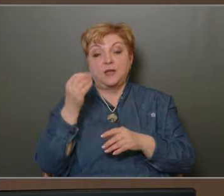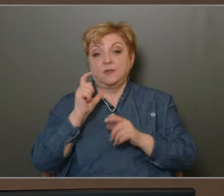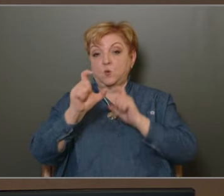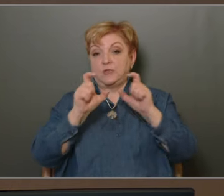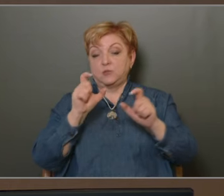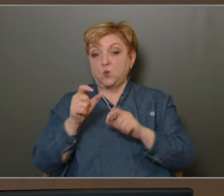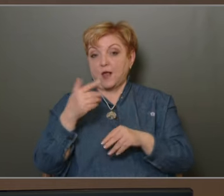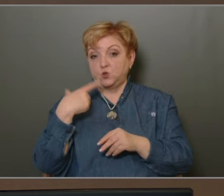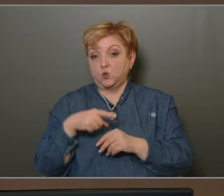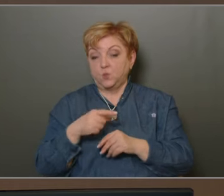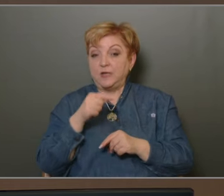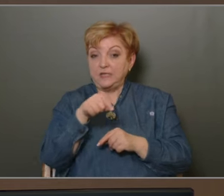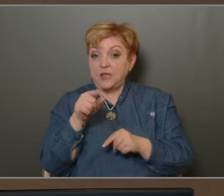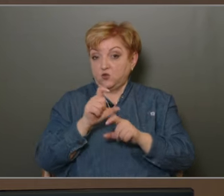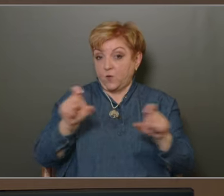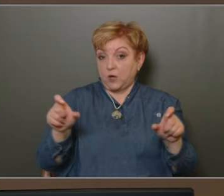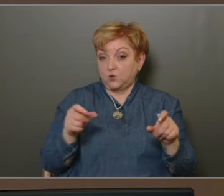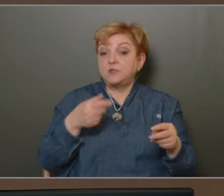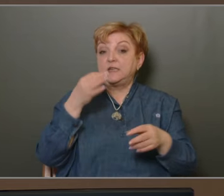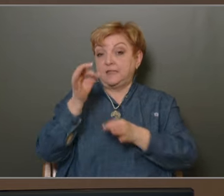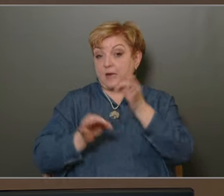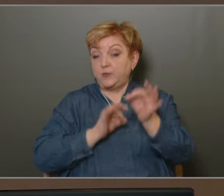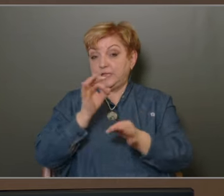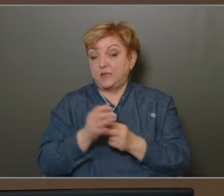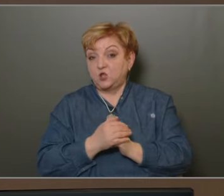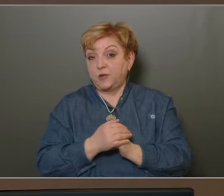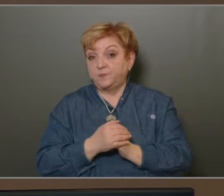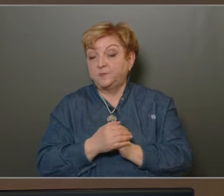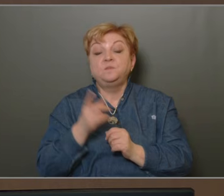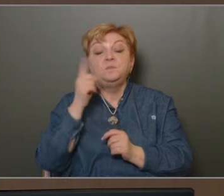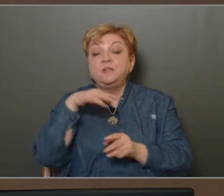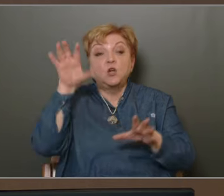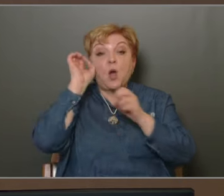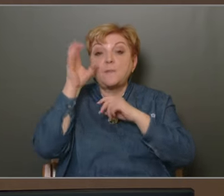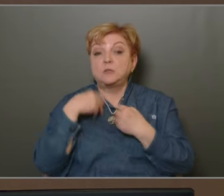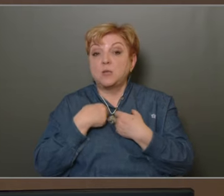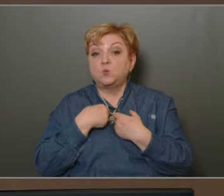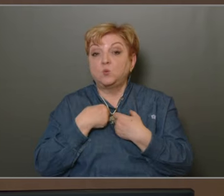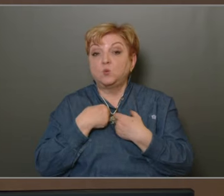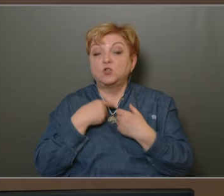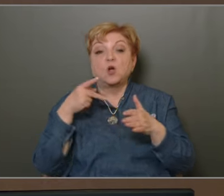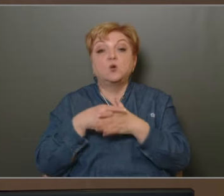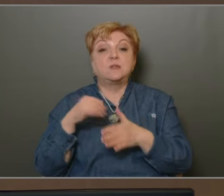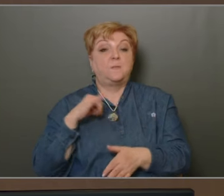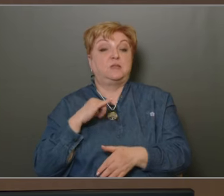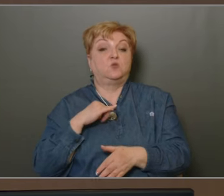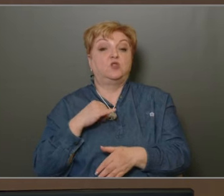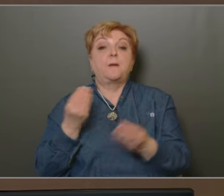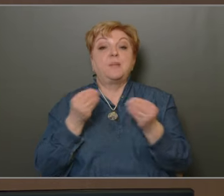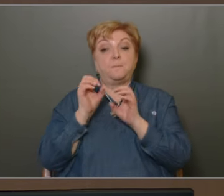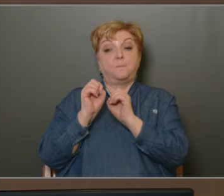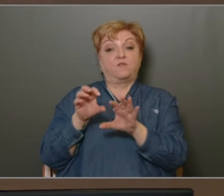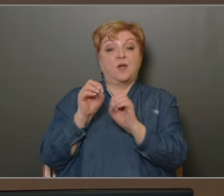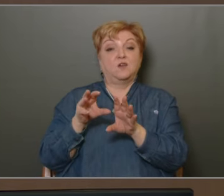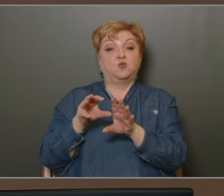való hozzászólásom az ide is vonatkozik természetszerűleg, hogy mit tapasztalunk, és a közbiztonságot mi befolyásolja.